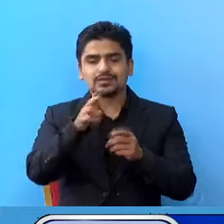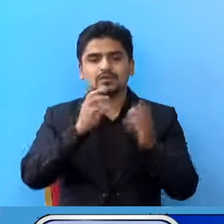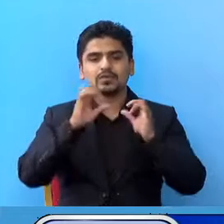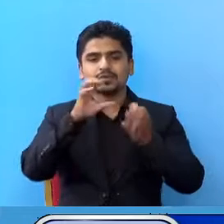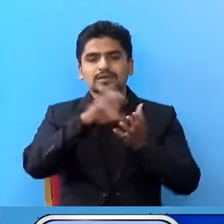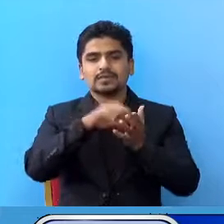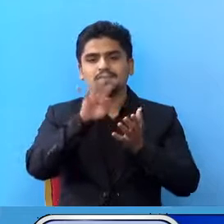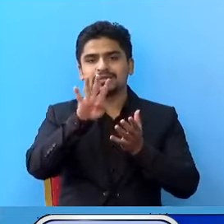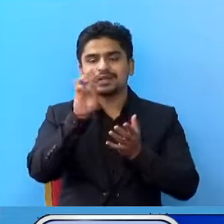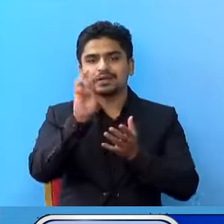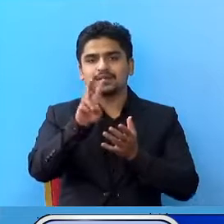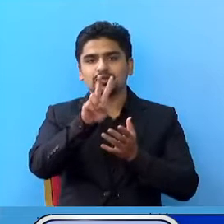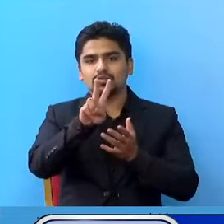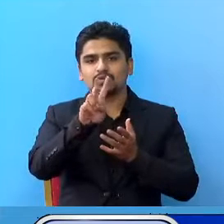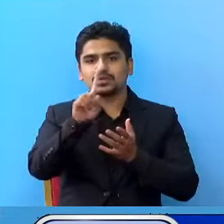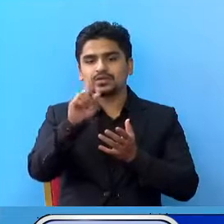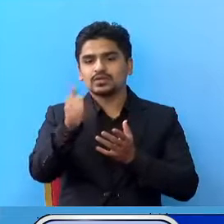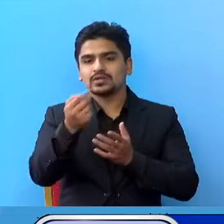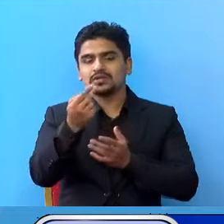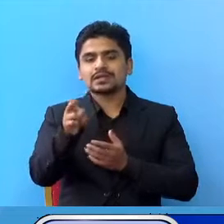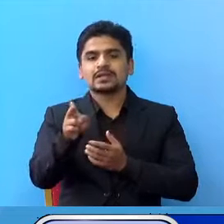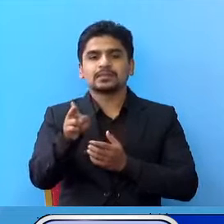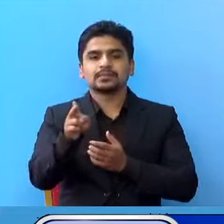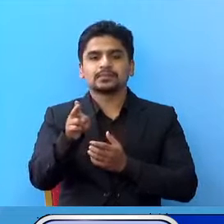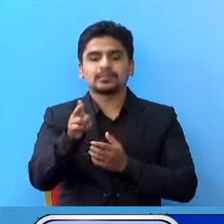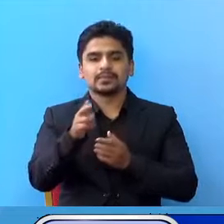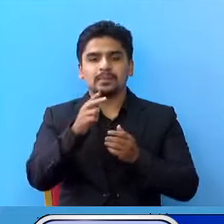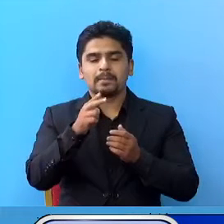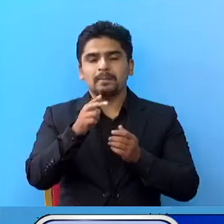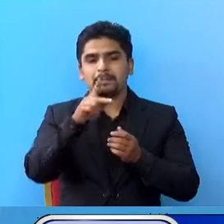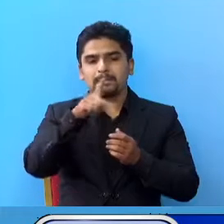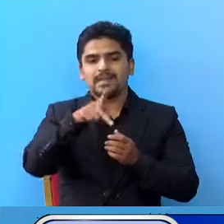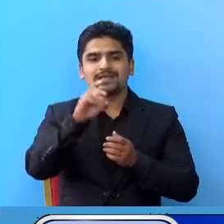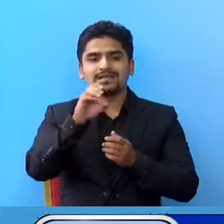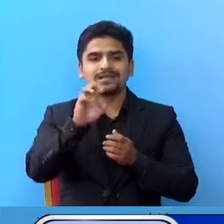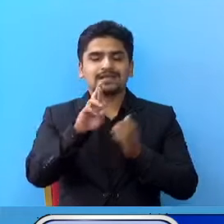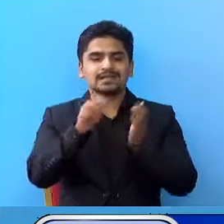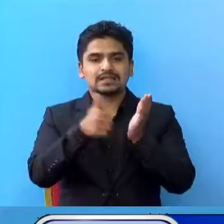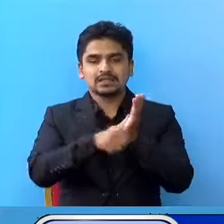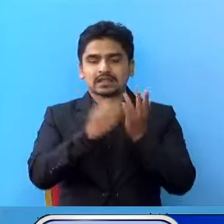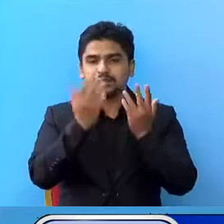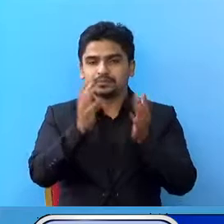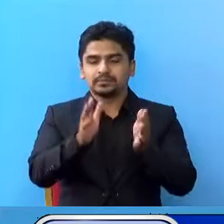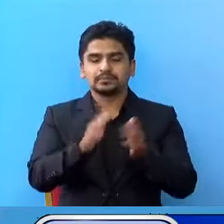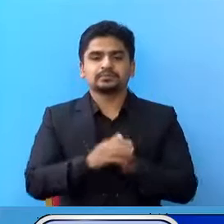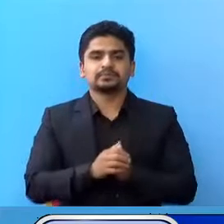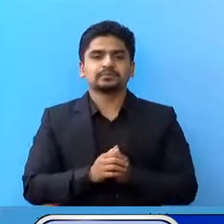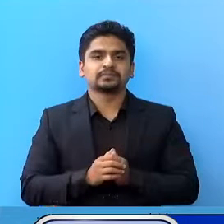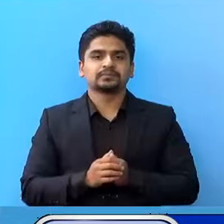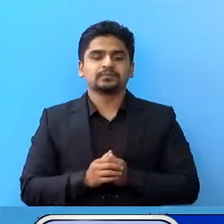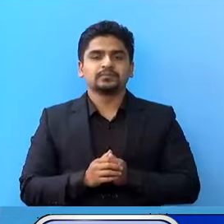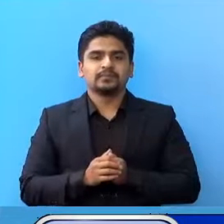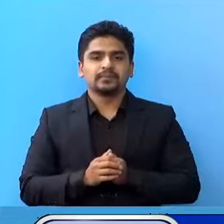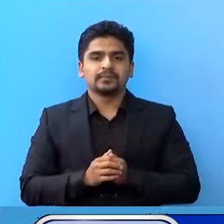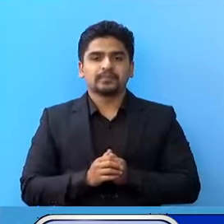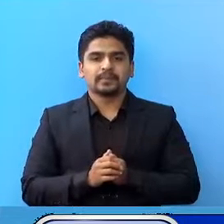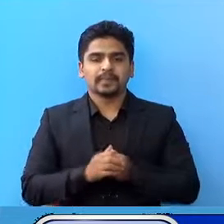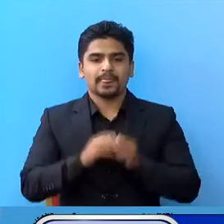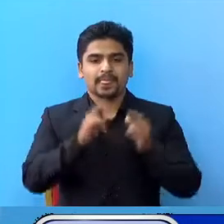मां 4,000 से सोर जना को रियल टाइम PCR बिदिवाट नमुना परिच्छर बहेका चन,